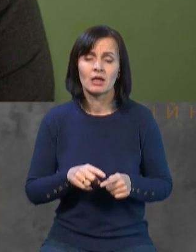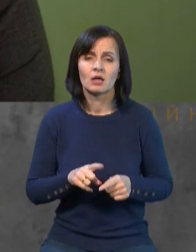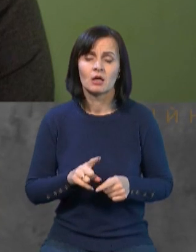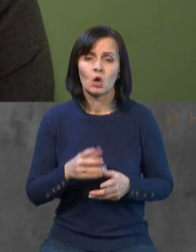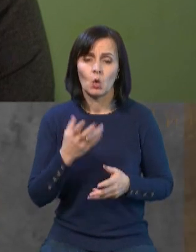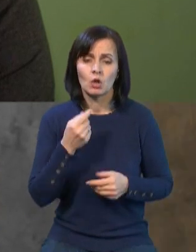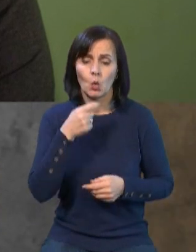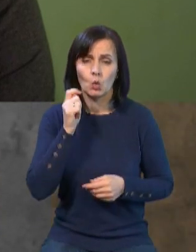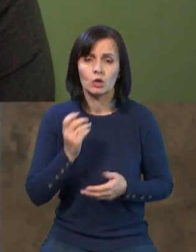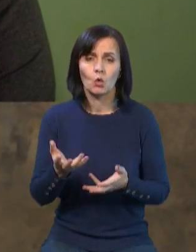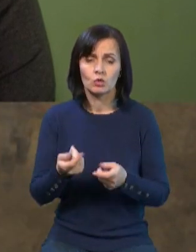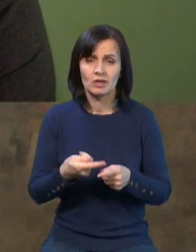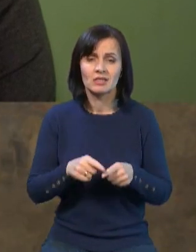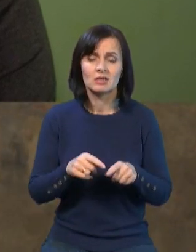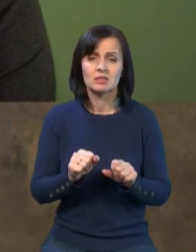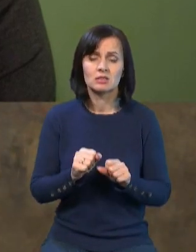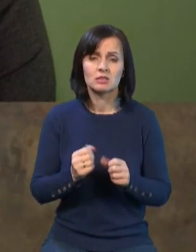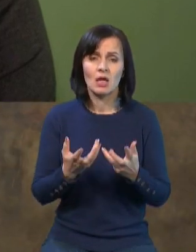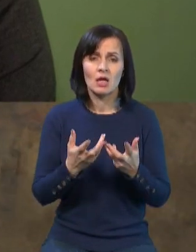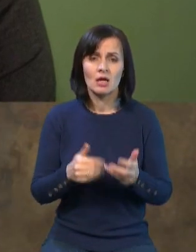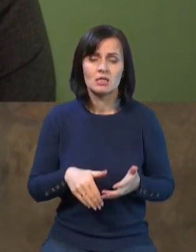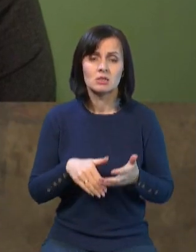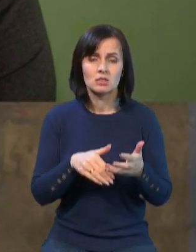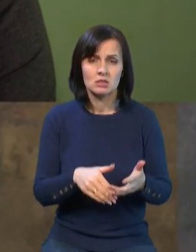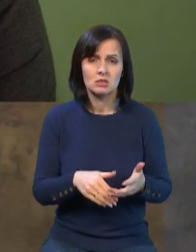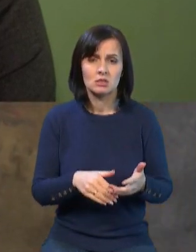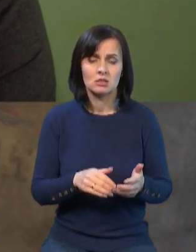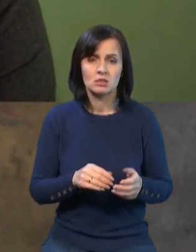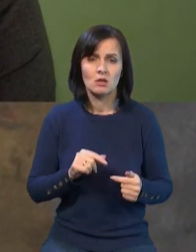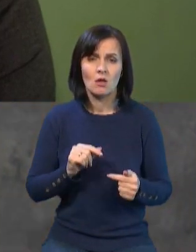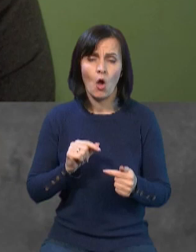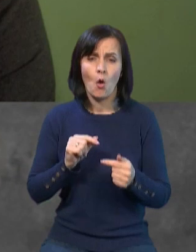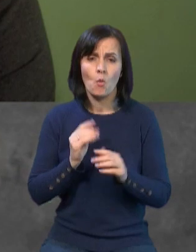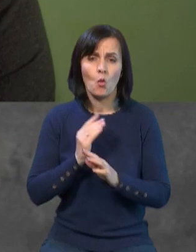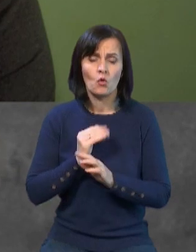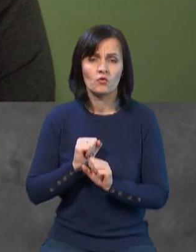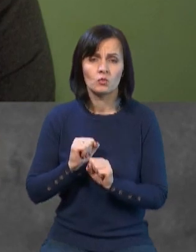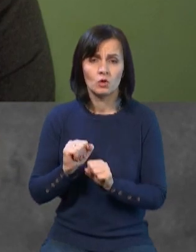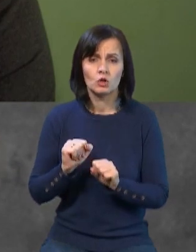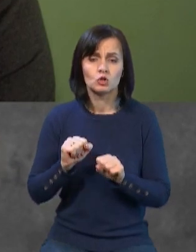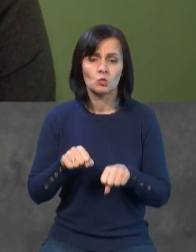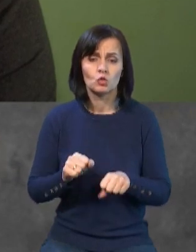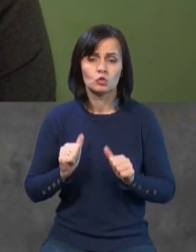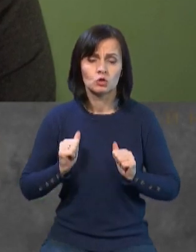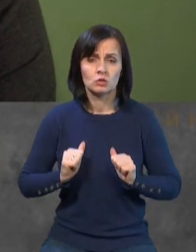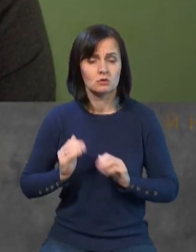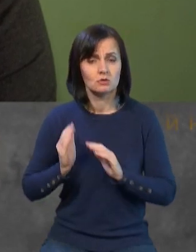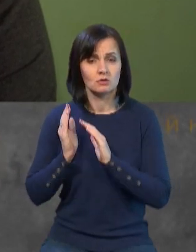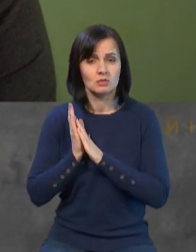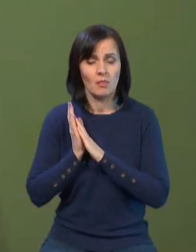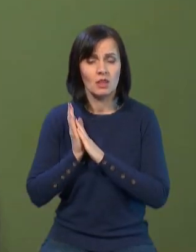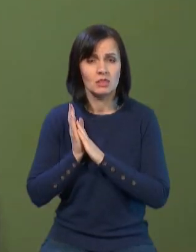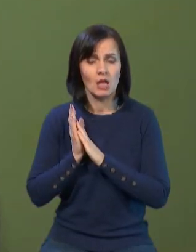Україна отримає ці засоби протиповітряної оборони, зможемо трошки спокійніше спати, так? Тут,